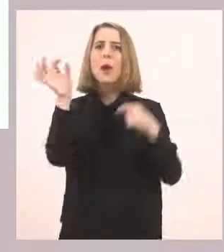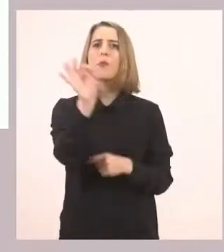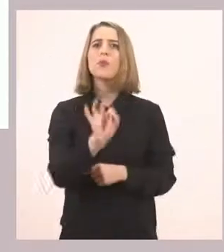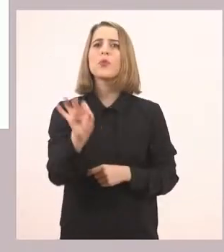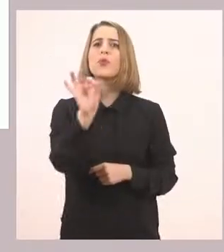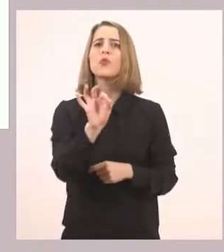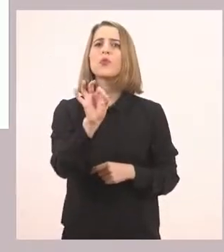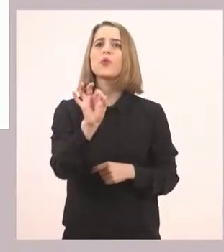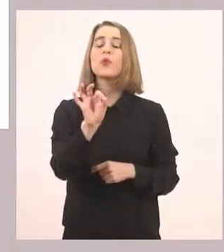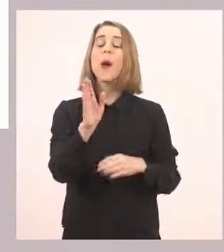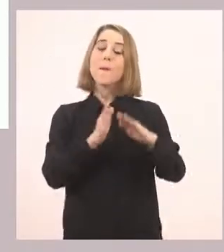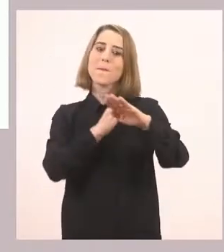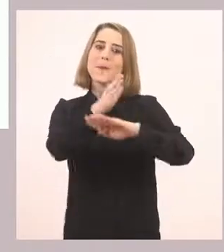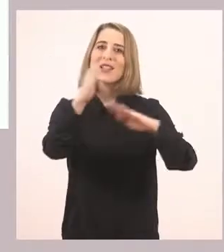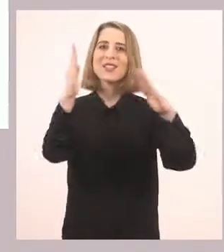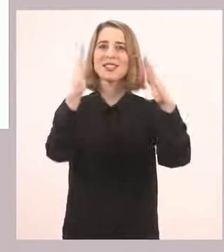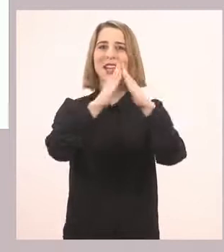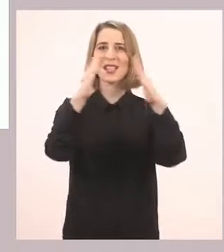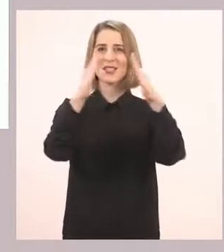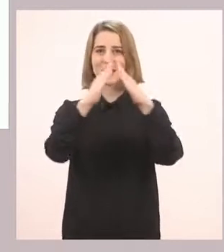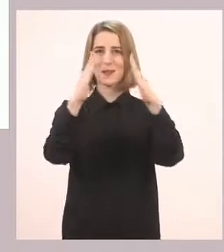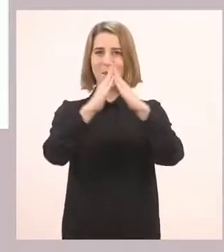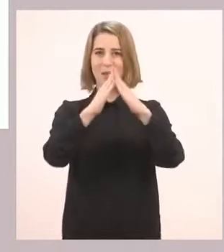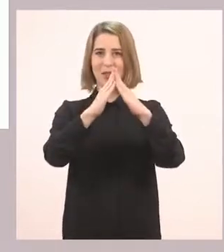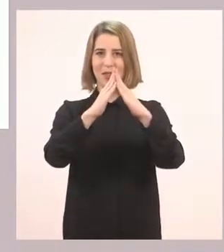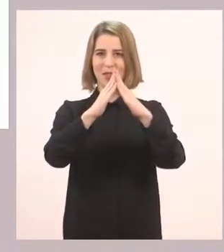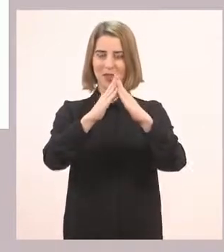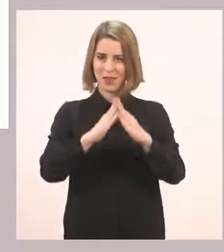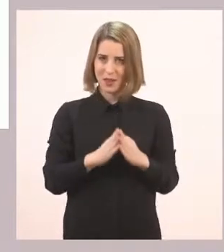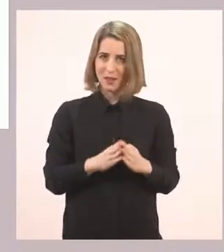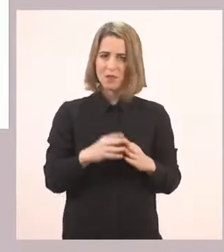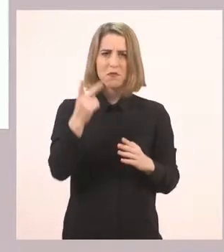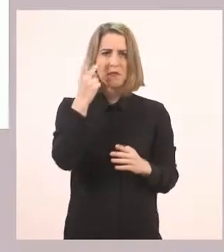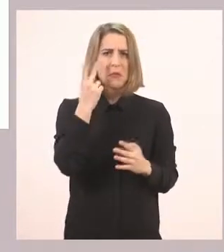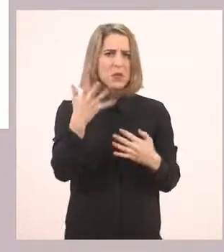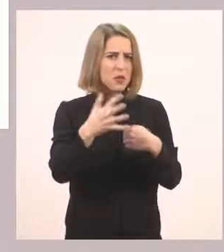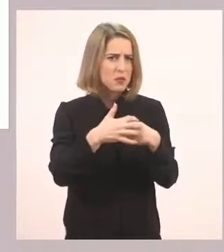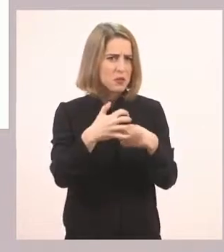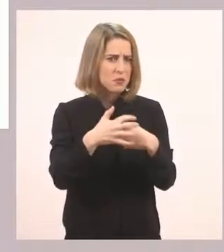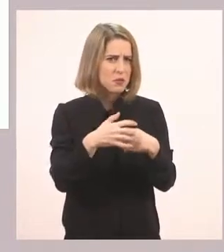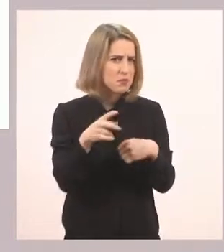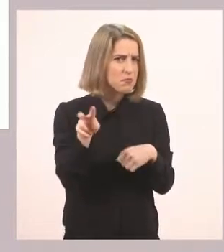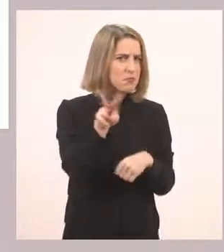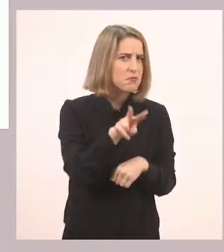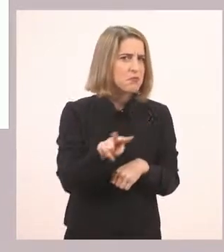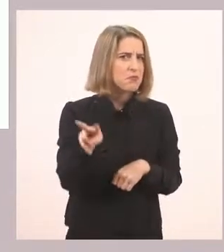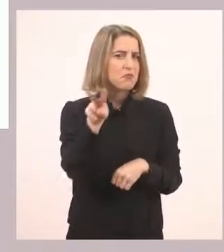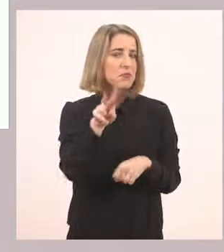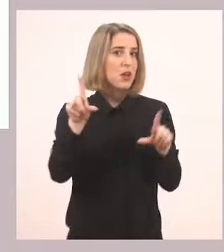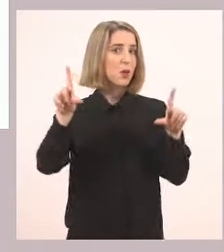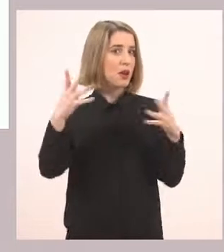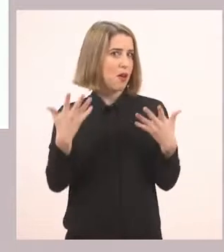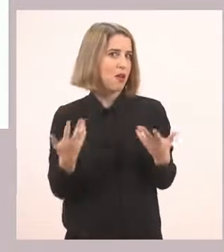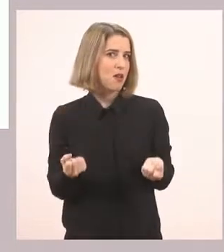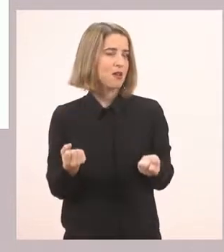Ιωάννα βρίσκεται μέσα στο σπίτι. Μήπως βλέπετε και κανένα ζωάκι? Για κοιτάξτε!